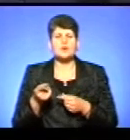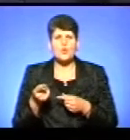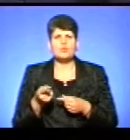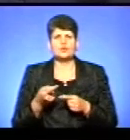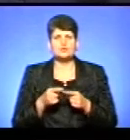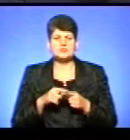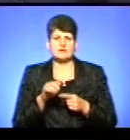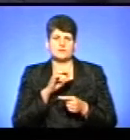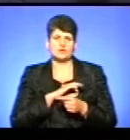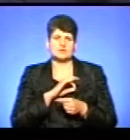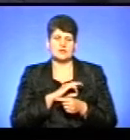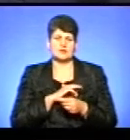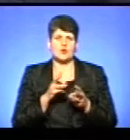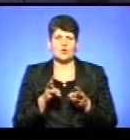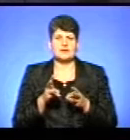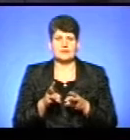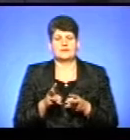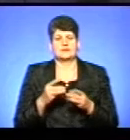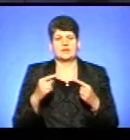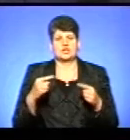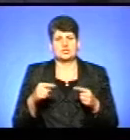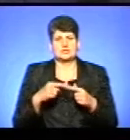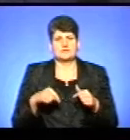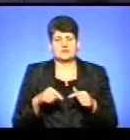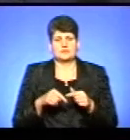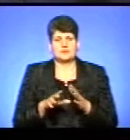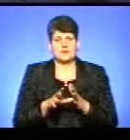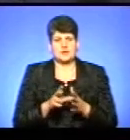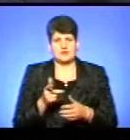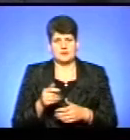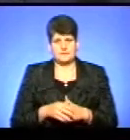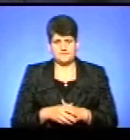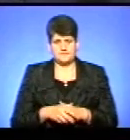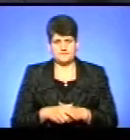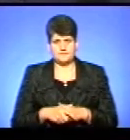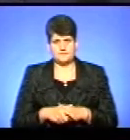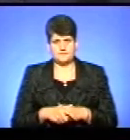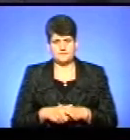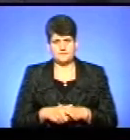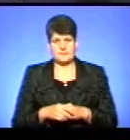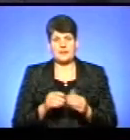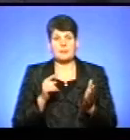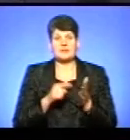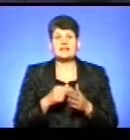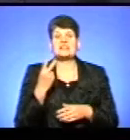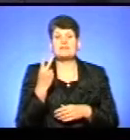експлуатація котелень на альтернативних джерелах енергії? Мети дві.